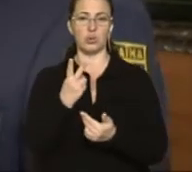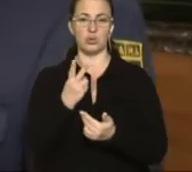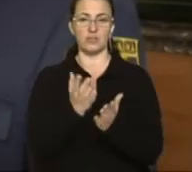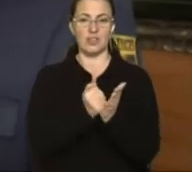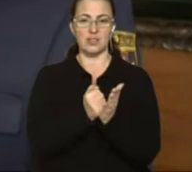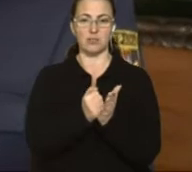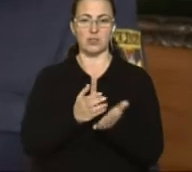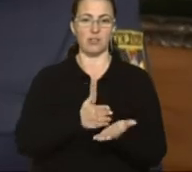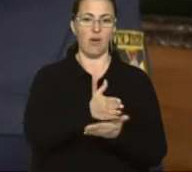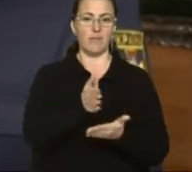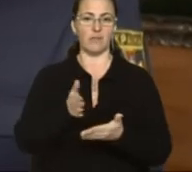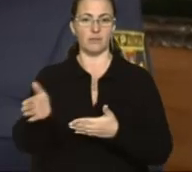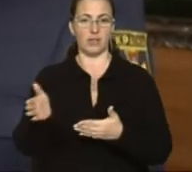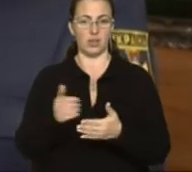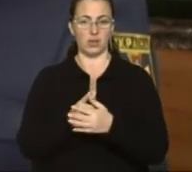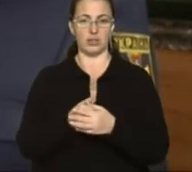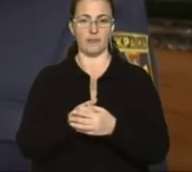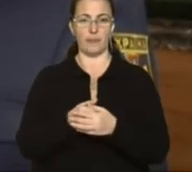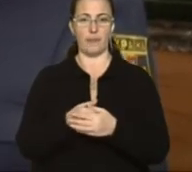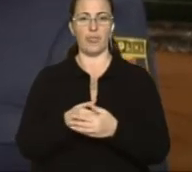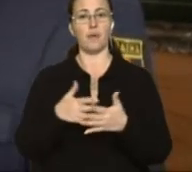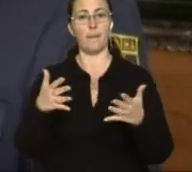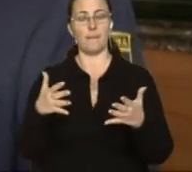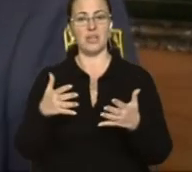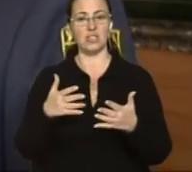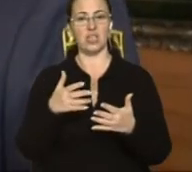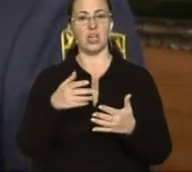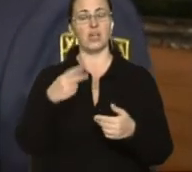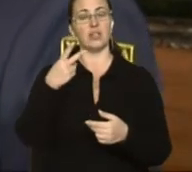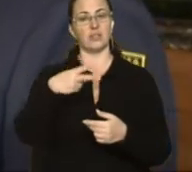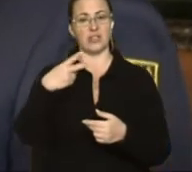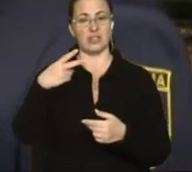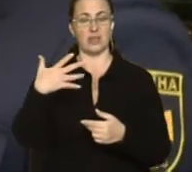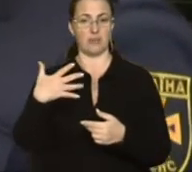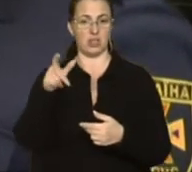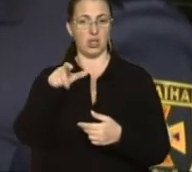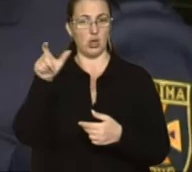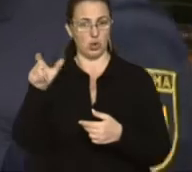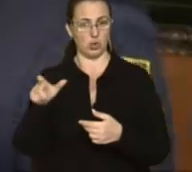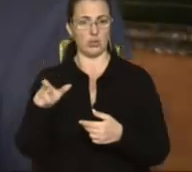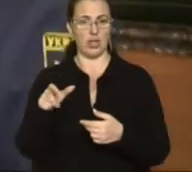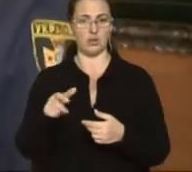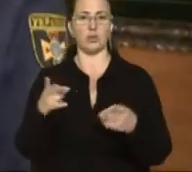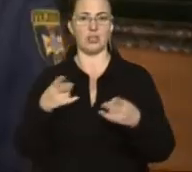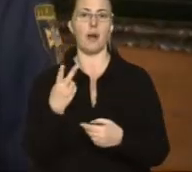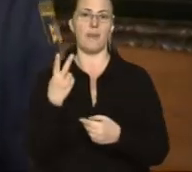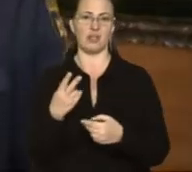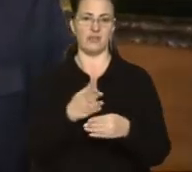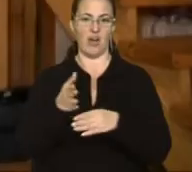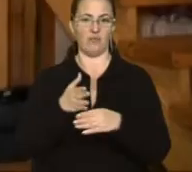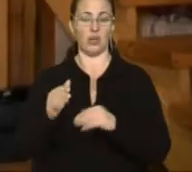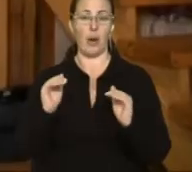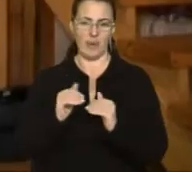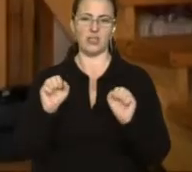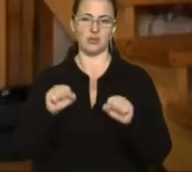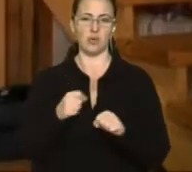кількості людей понад 25 людей, якщо вміщають такі хори. Якщо до 25 людей, то допускається один евакуаційний виход, що ми бачимо в даному виправі.